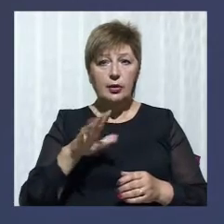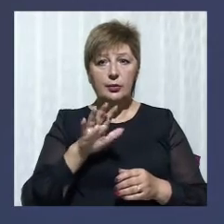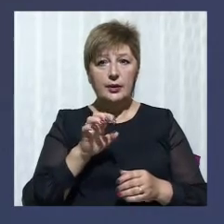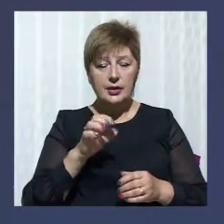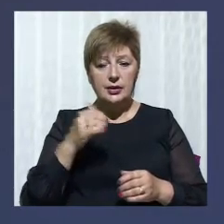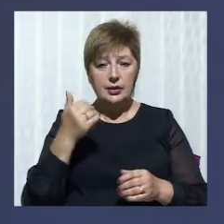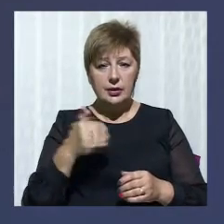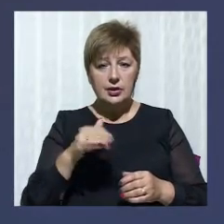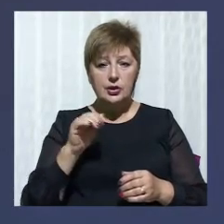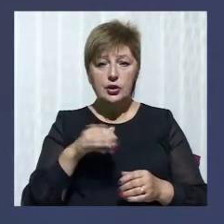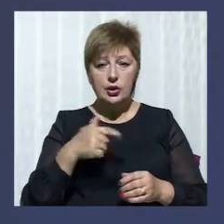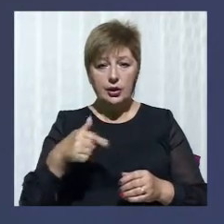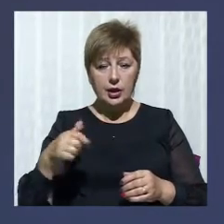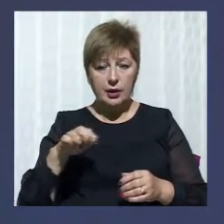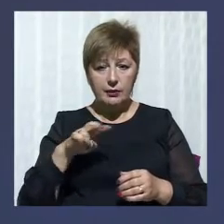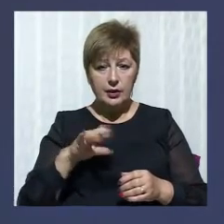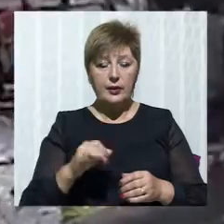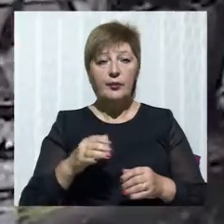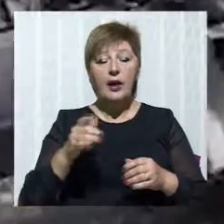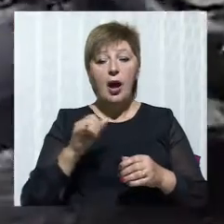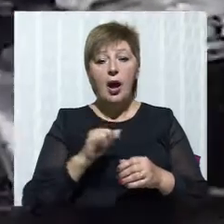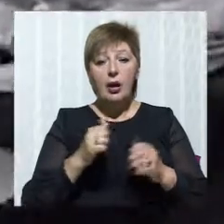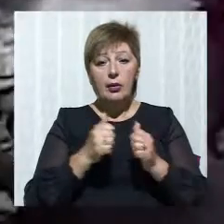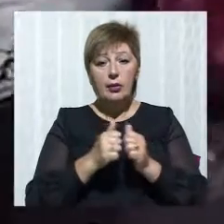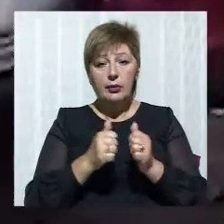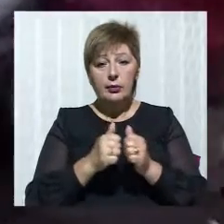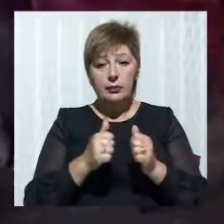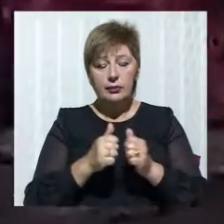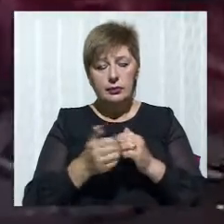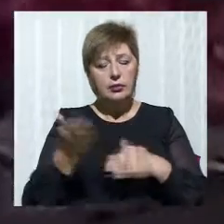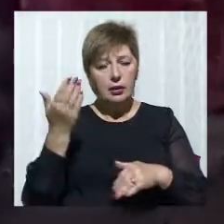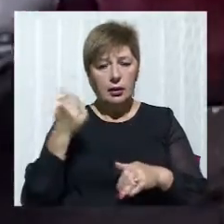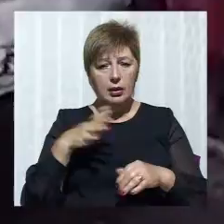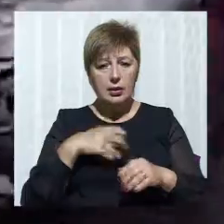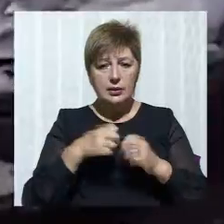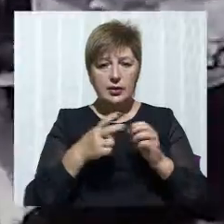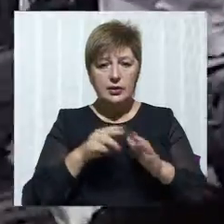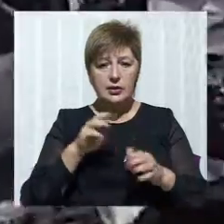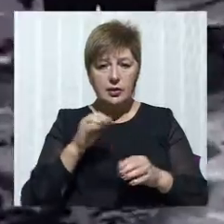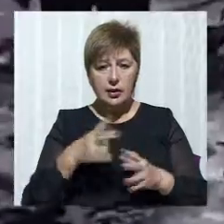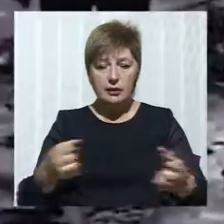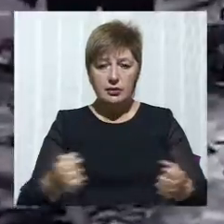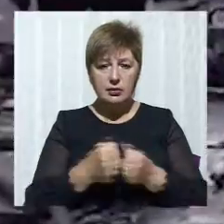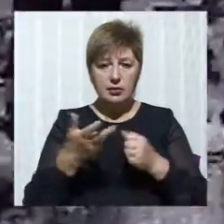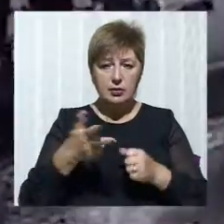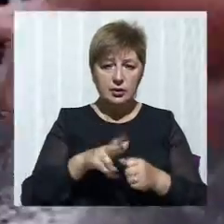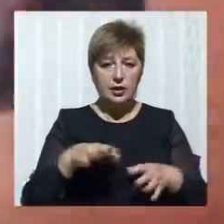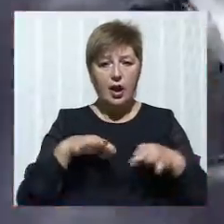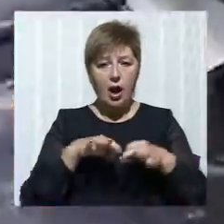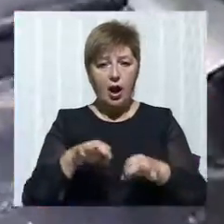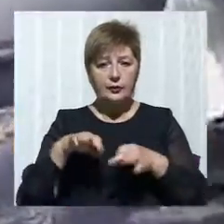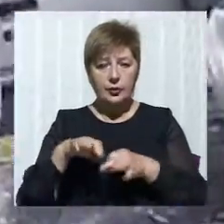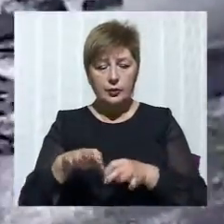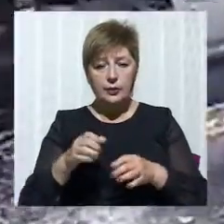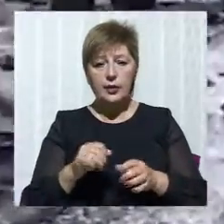Нагадаємо, 17 травня біля МРФ у Херсонського мосту зіткнулися Кія, Пежо та Тойота. В результаті водій та пасажирка